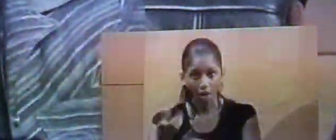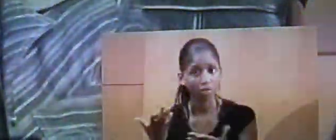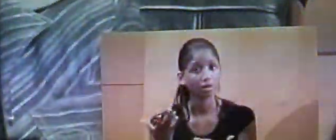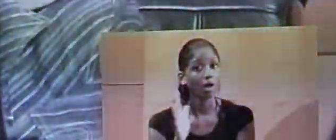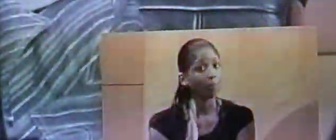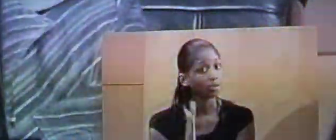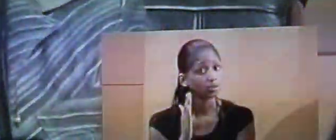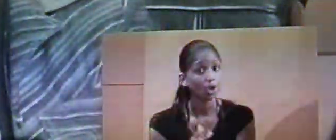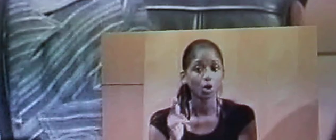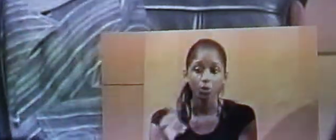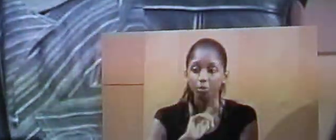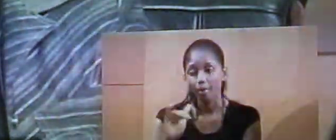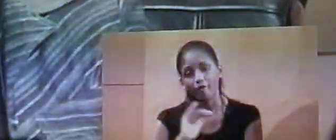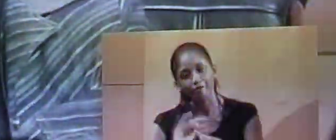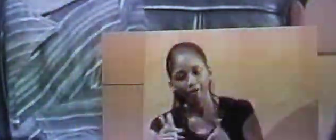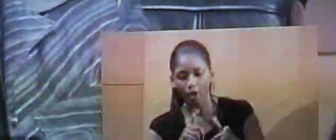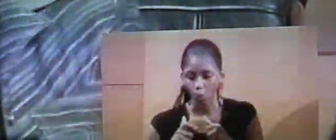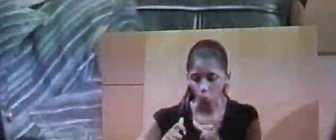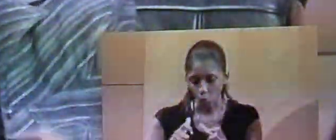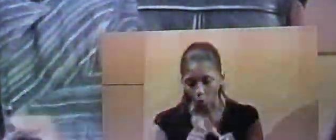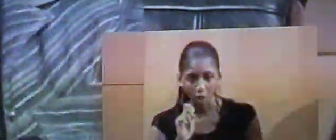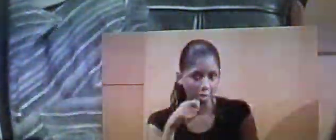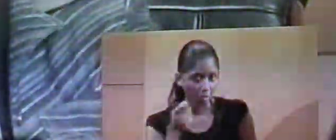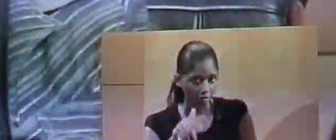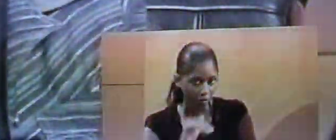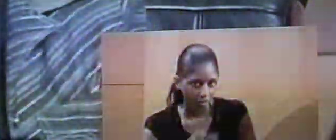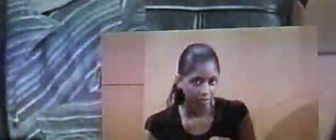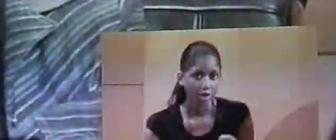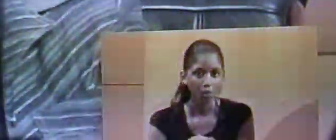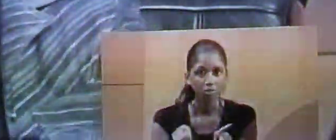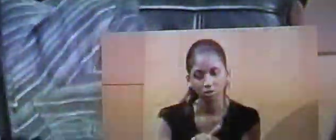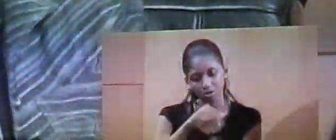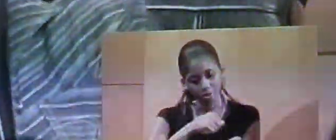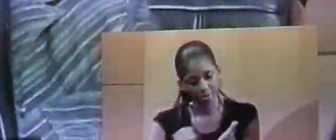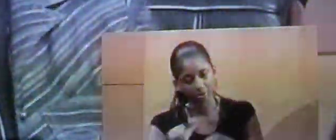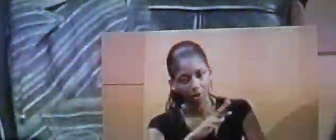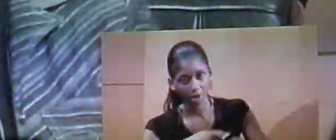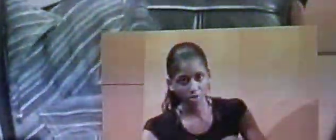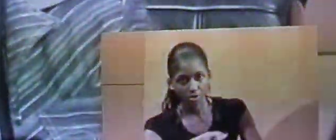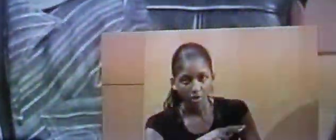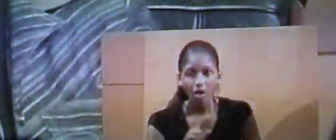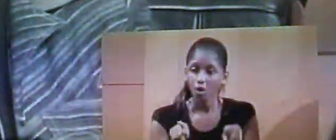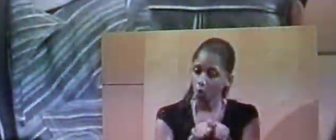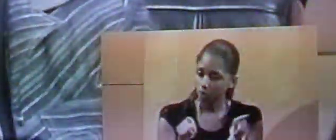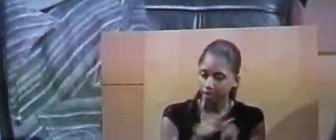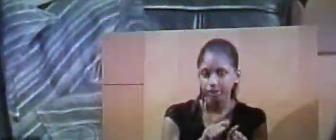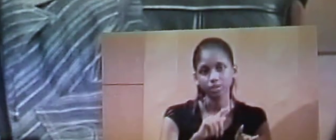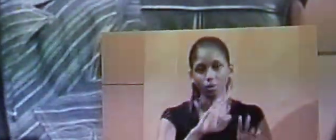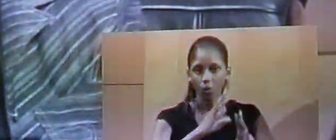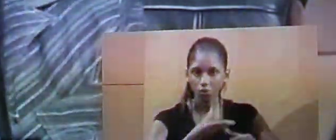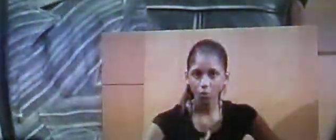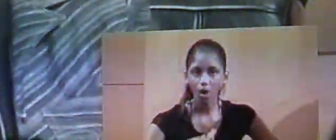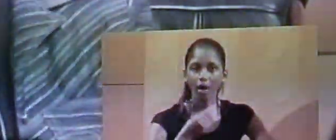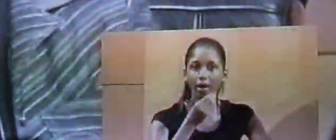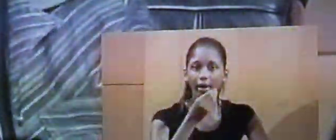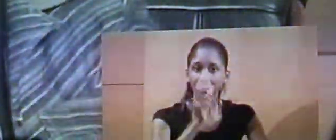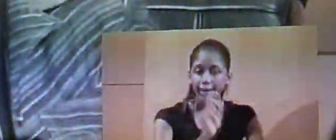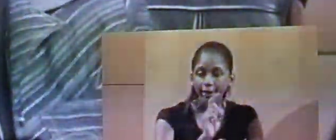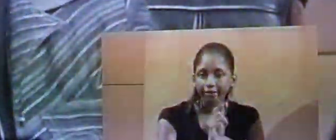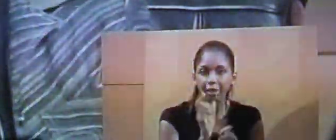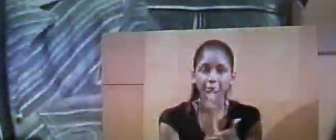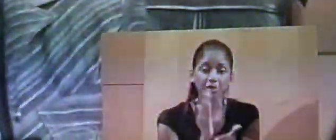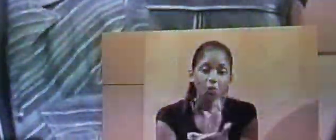pas fait le contrôle qu'il aurait dû faire. La payeur régionale, elle en a pour son grade parce que finalement, elle a